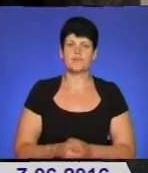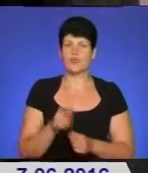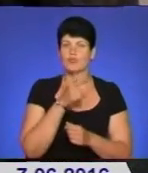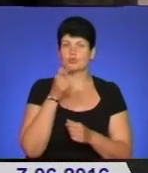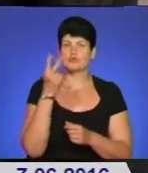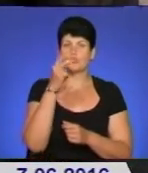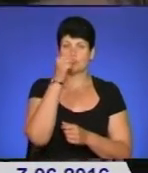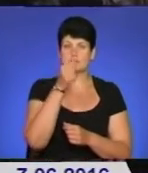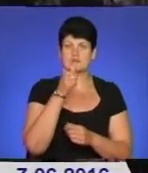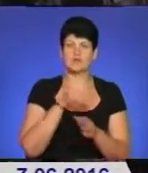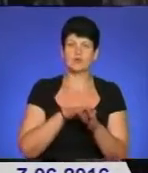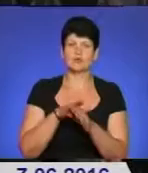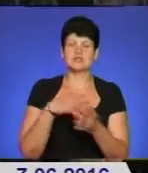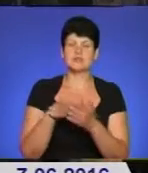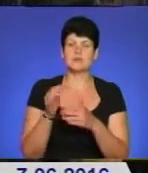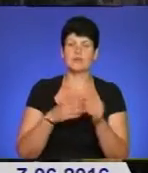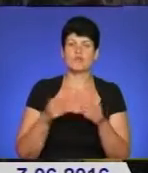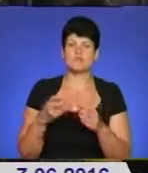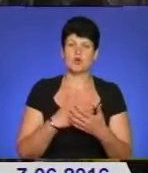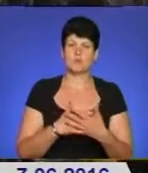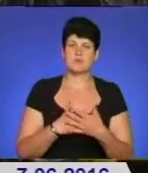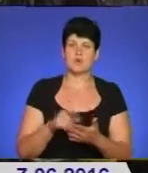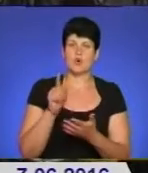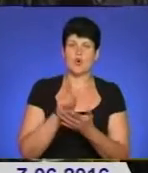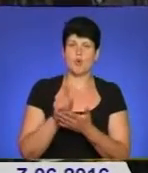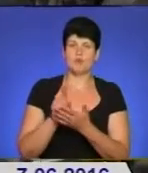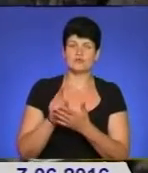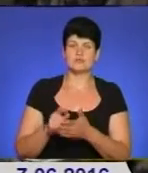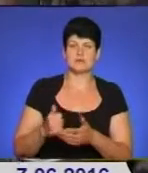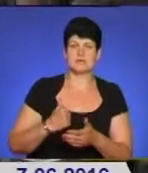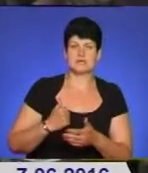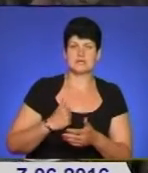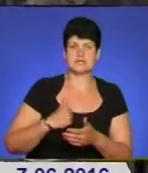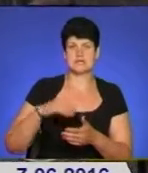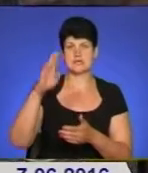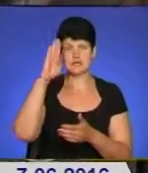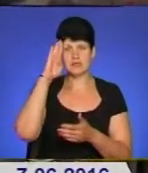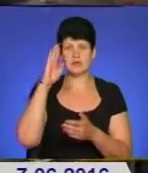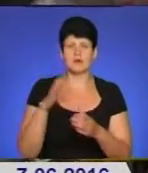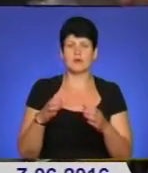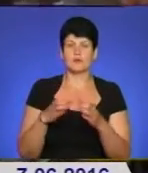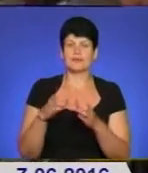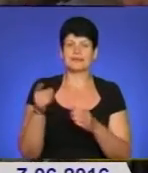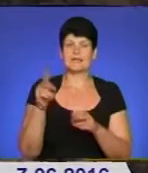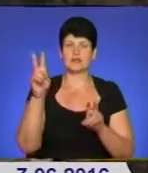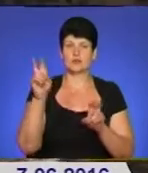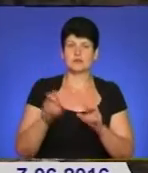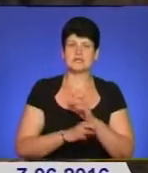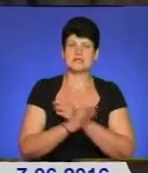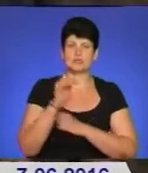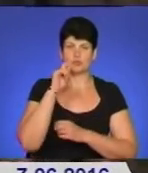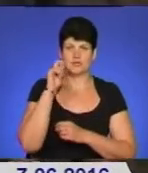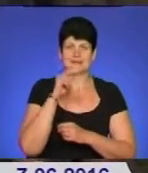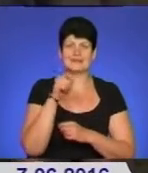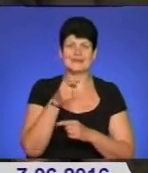двох місяців виконували свій професійний і громадянський обов'язок бійці роти патрульної служби поліції Тернопіль на Сході України. Для них це